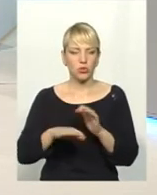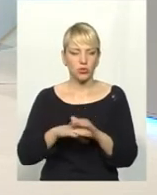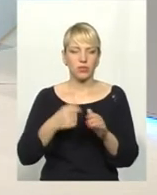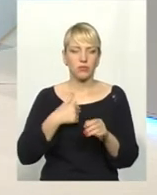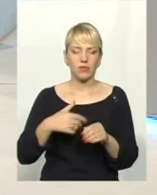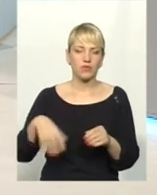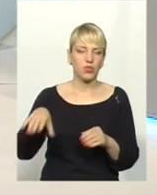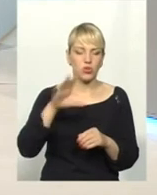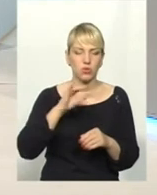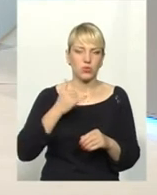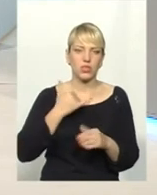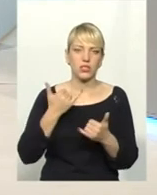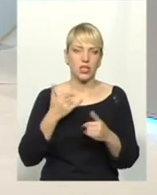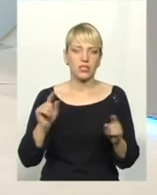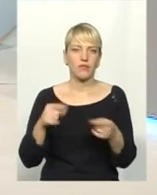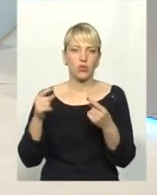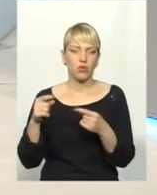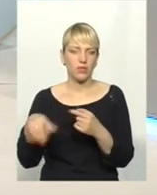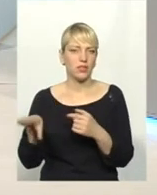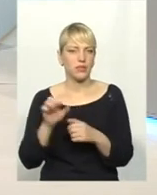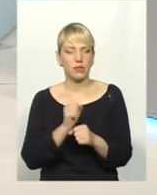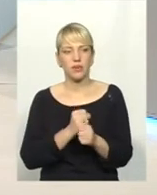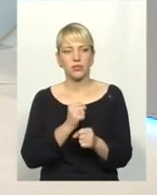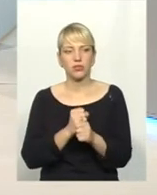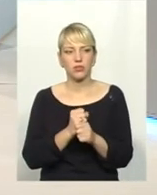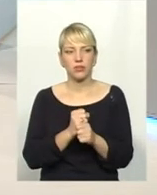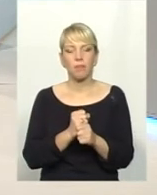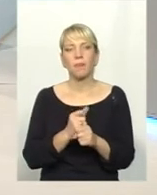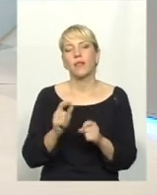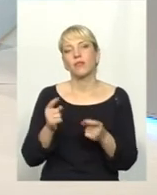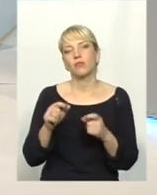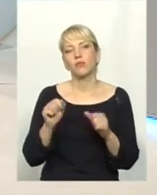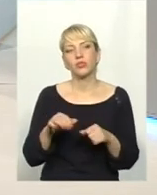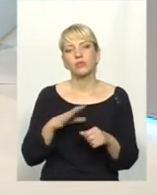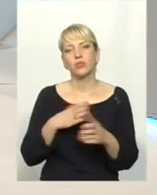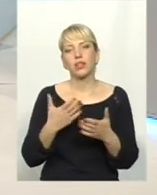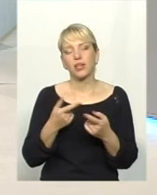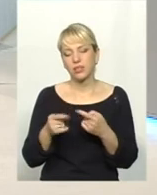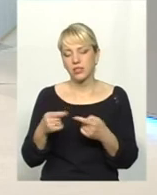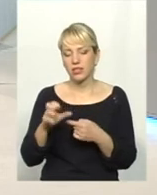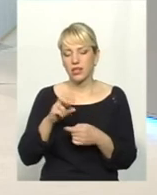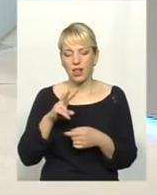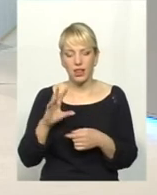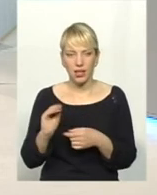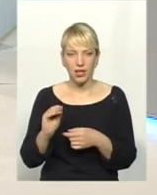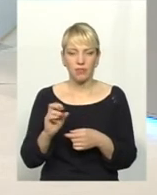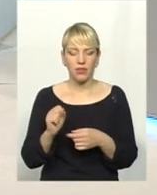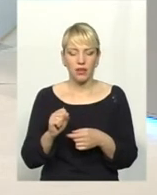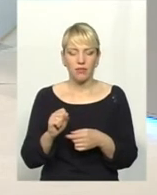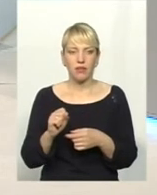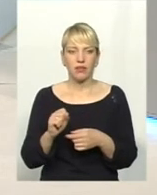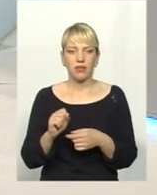працює. Тому може бути якась різниця, але не на порядки, на одиниці